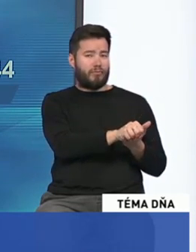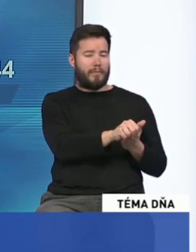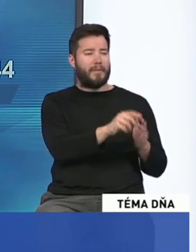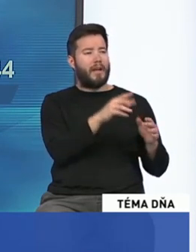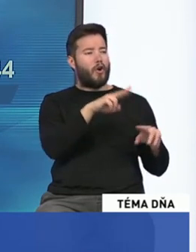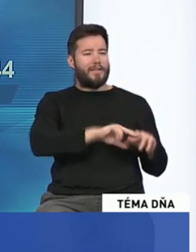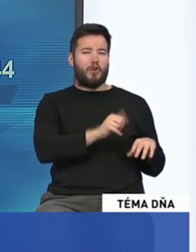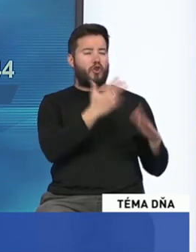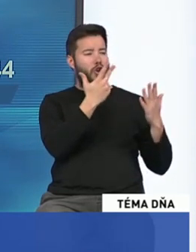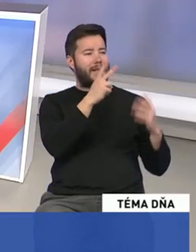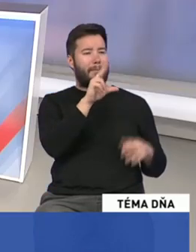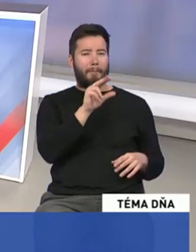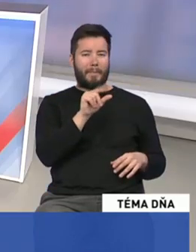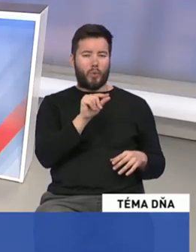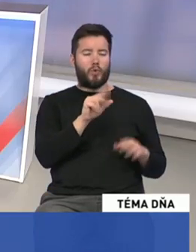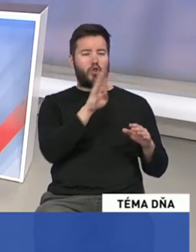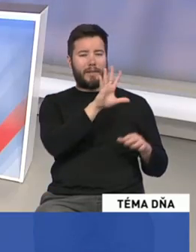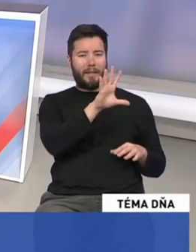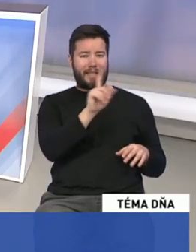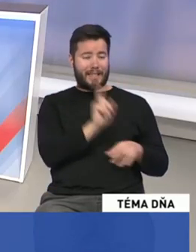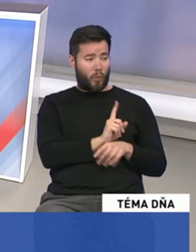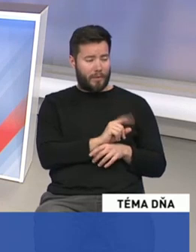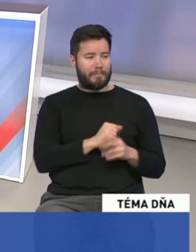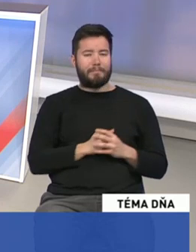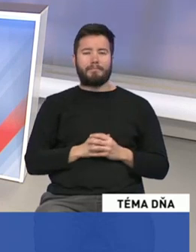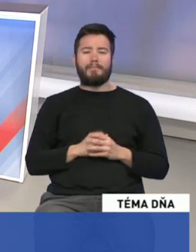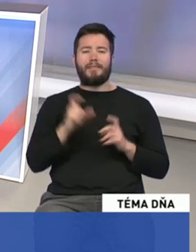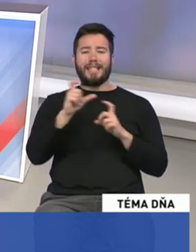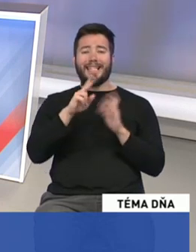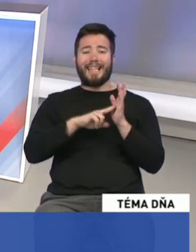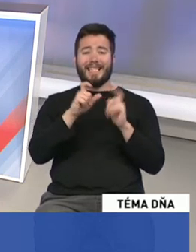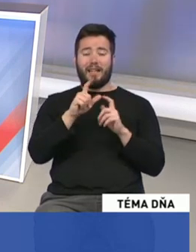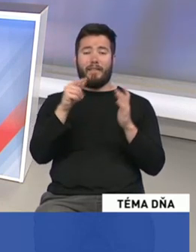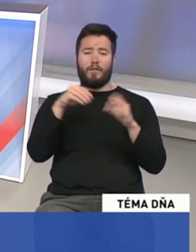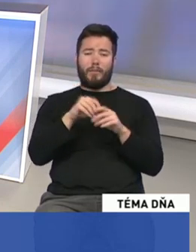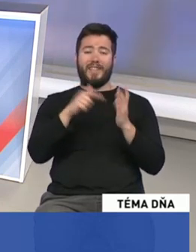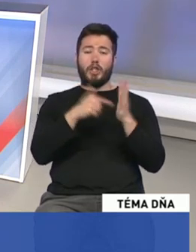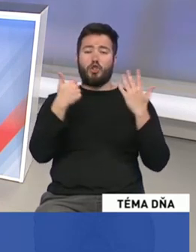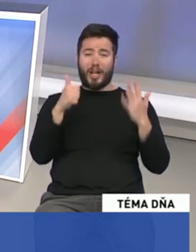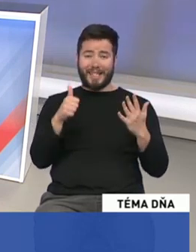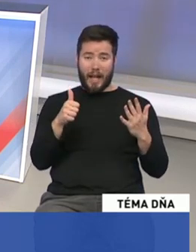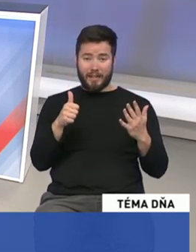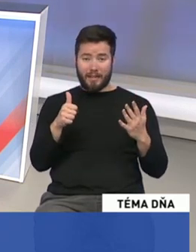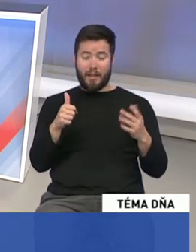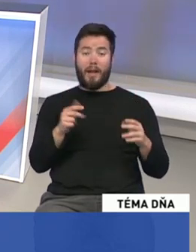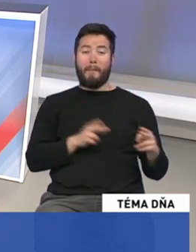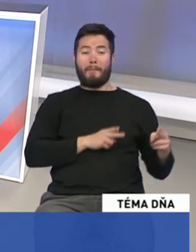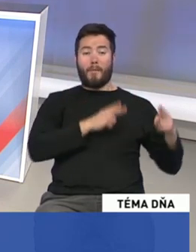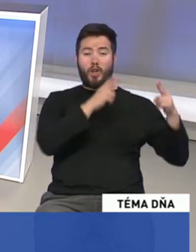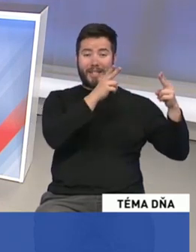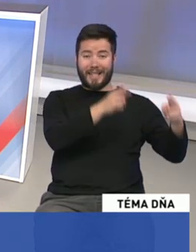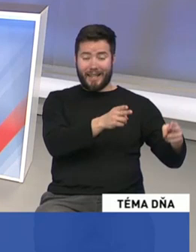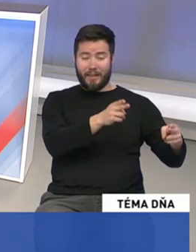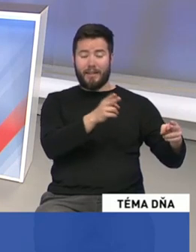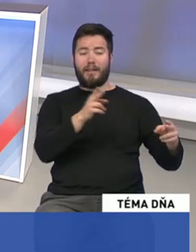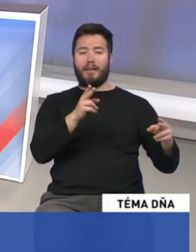44 sekúnd. SNF vstúpila v roku 2016 do koalície so stranou Most Hit, čo bolo pre mnohých naozaj veľké prekvapenie. Bolo to